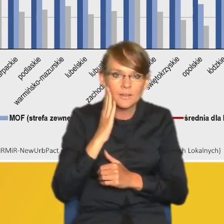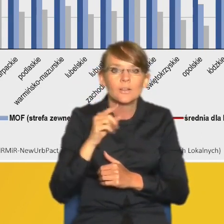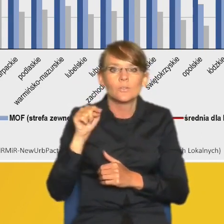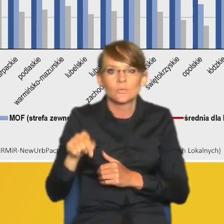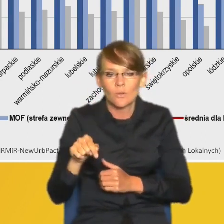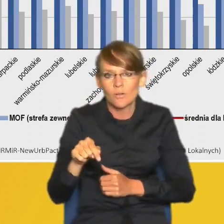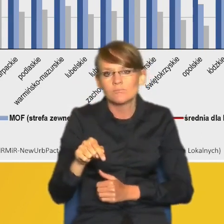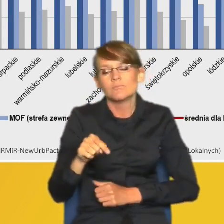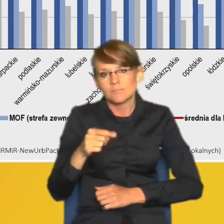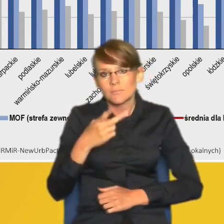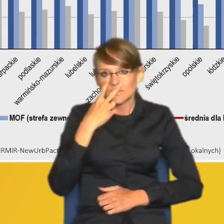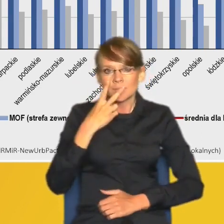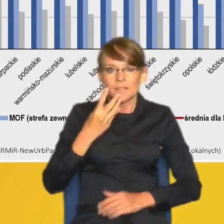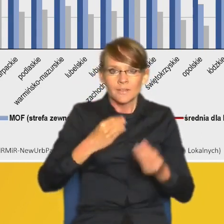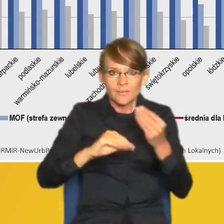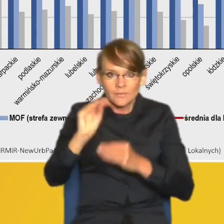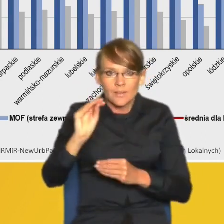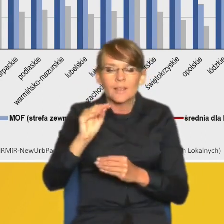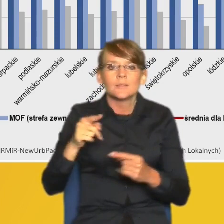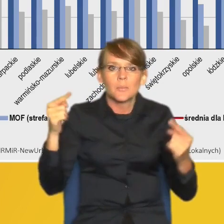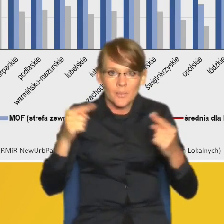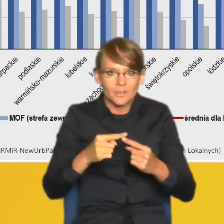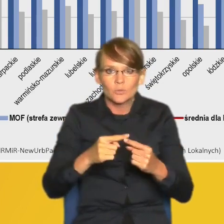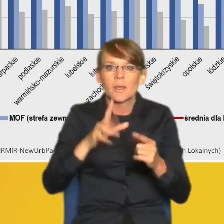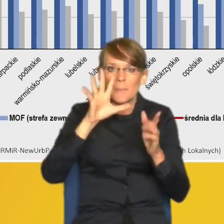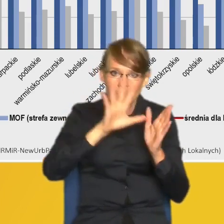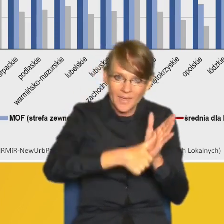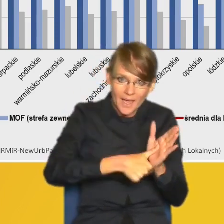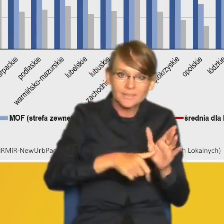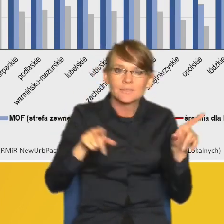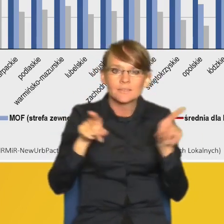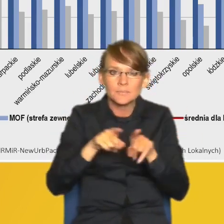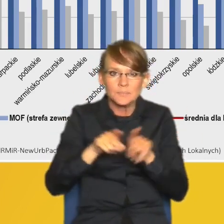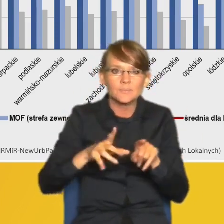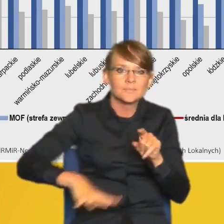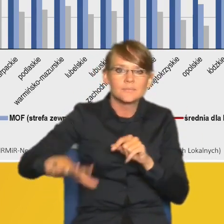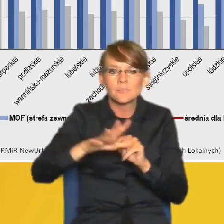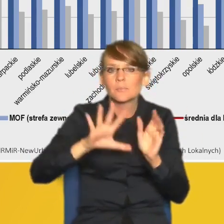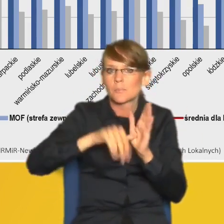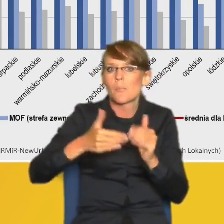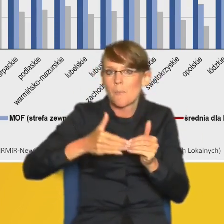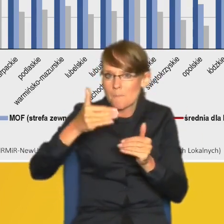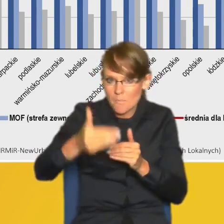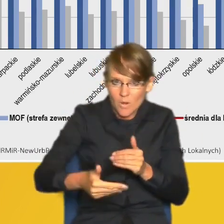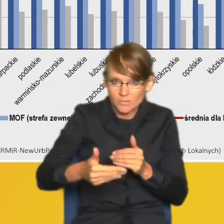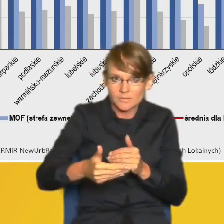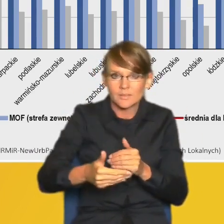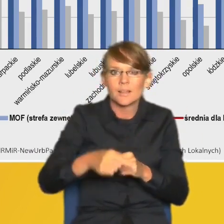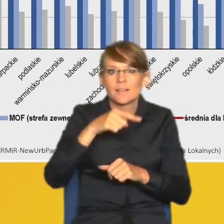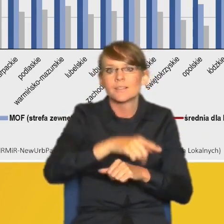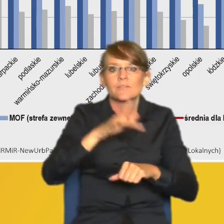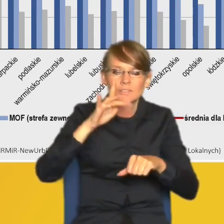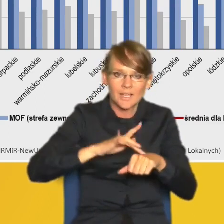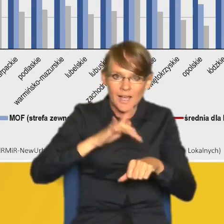nie tyle samych miast, ale ich stref podmiejskich. Ta wartość tego wskaźnika jest nieco